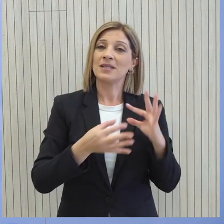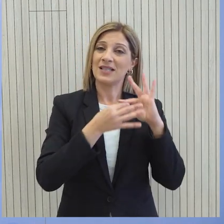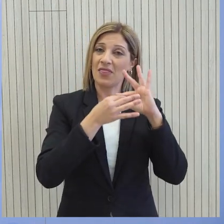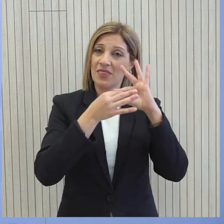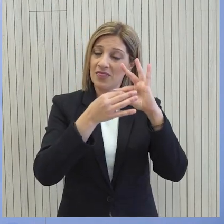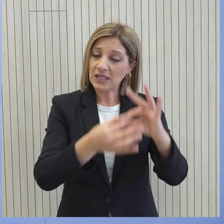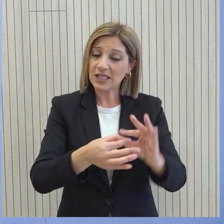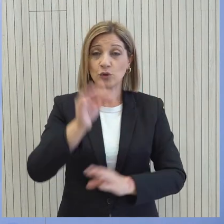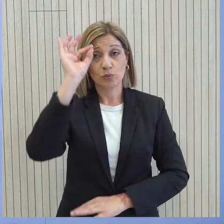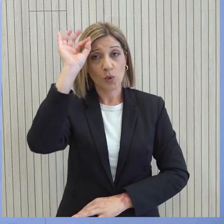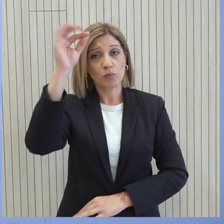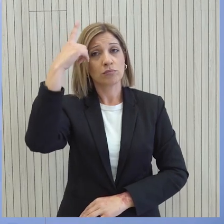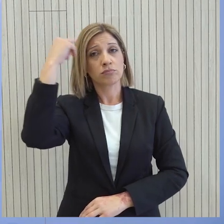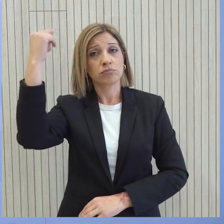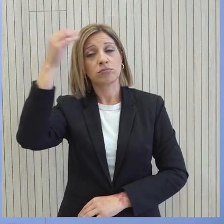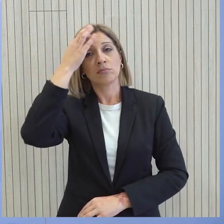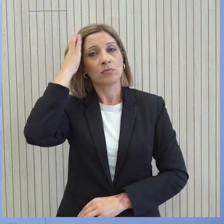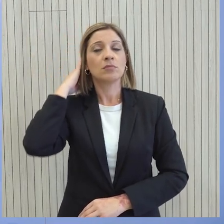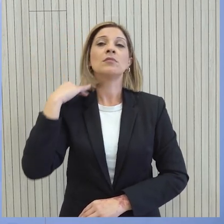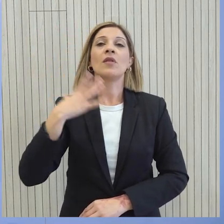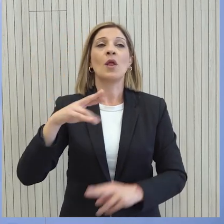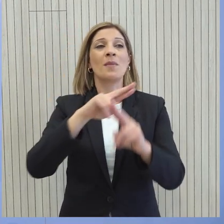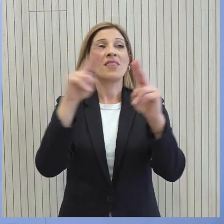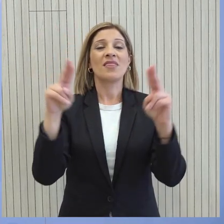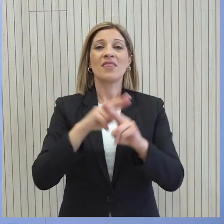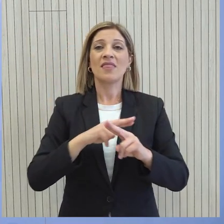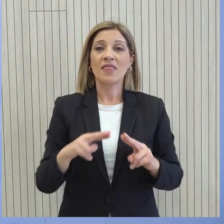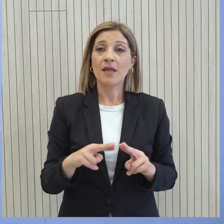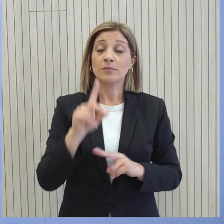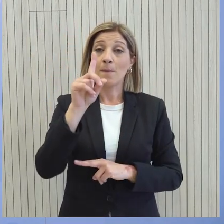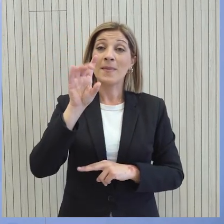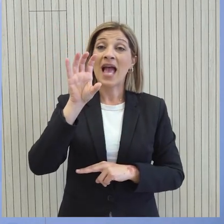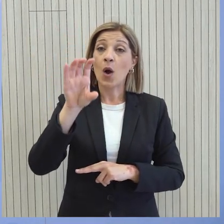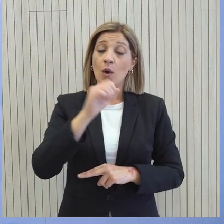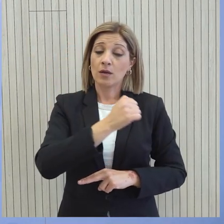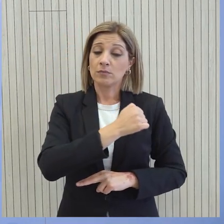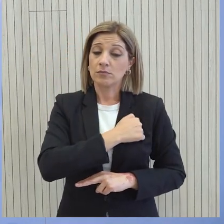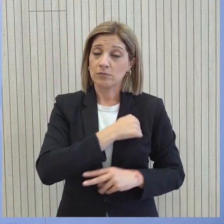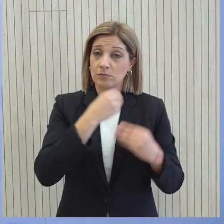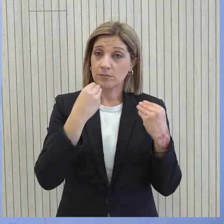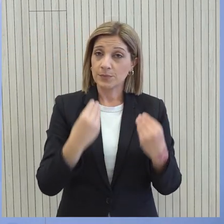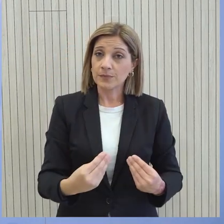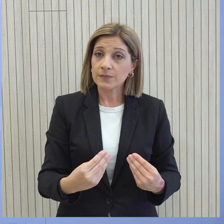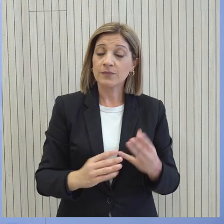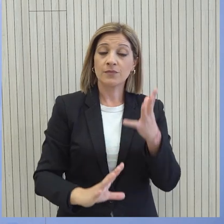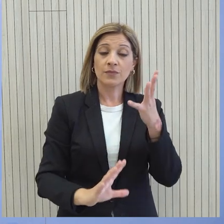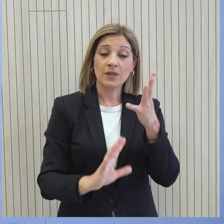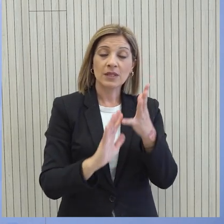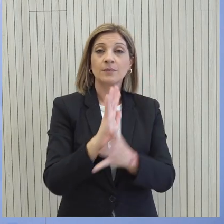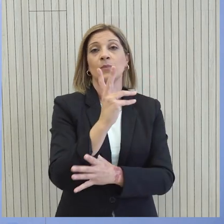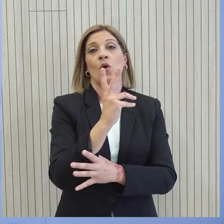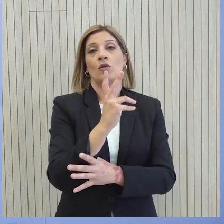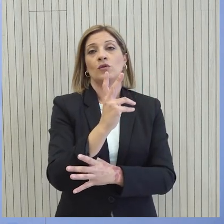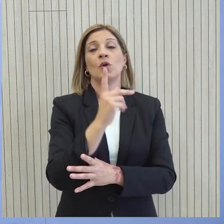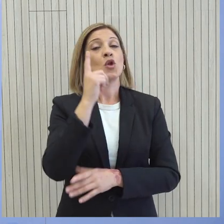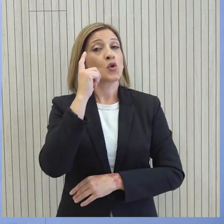μας για την χώρα μας είναι να καταστεί διεθνώς μια χώρα αξιόπιστη, μια χώρα της ανάπτυξης και της πρόοδου